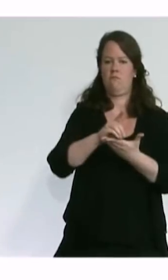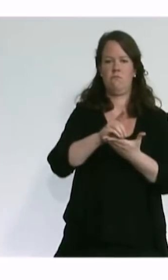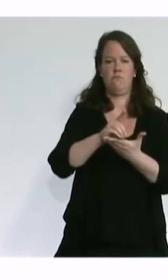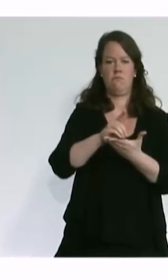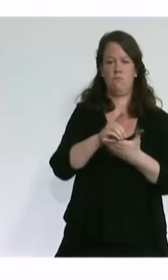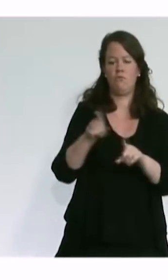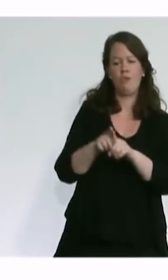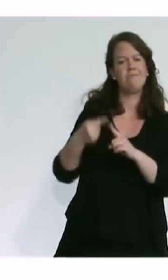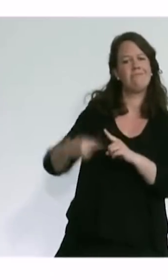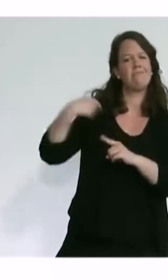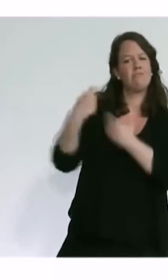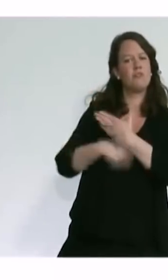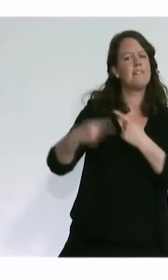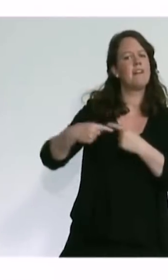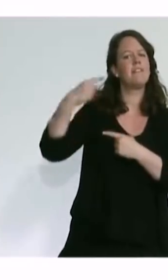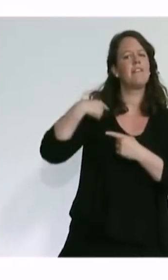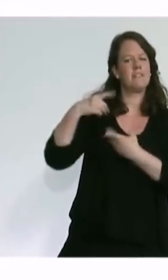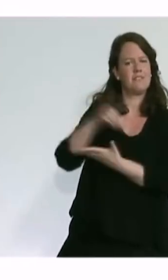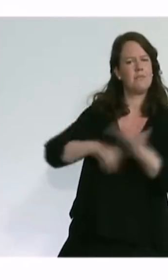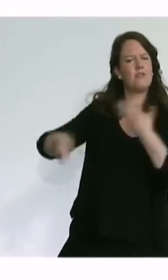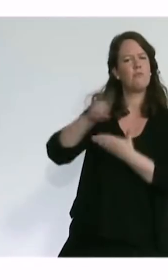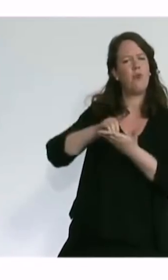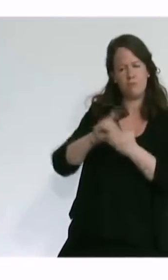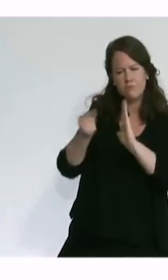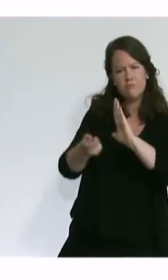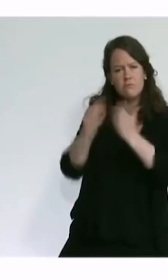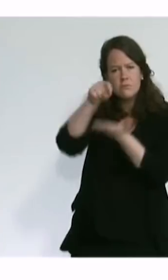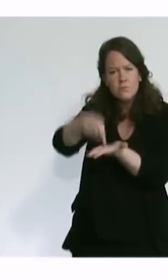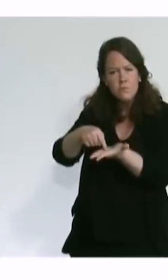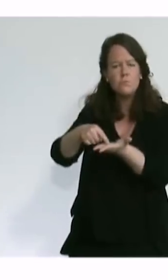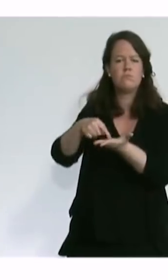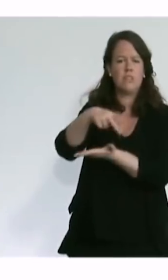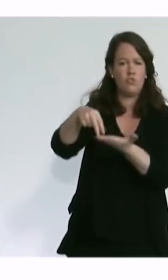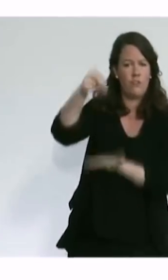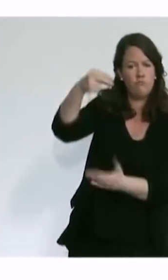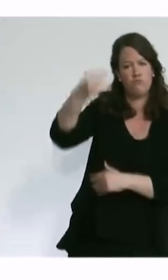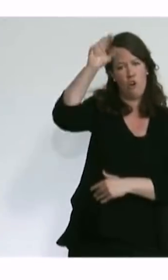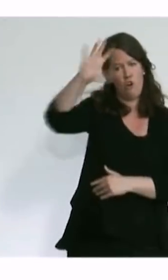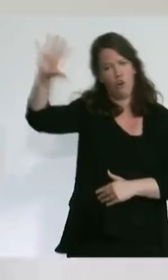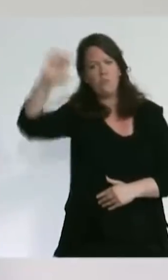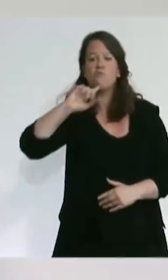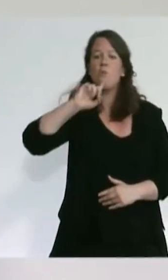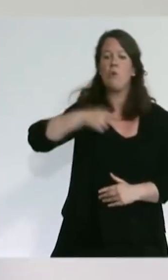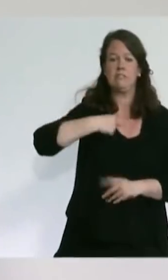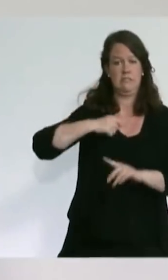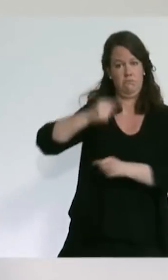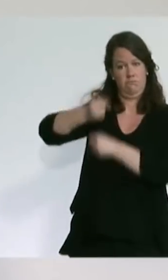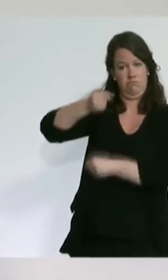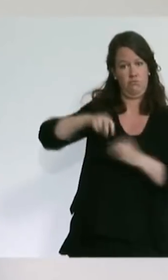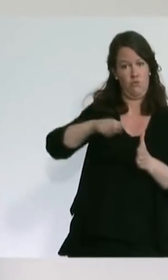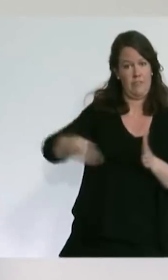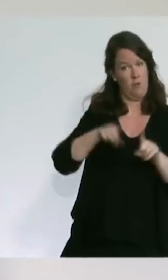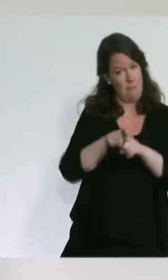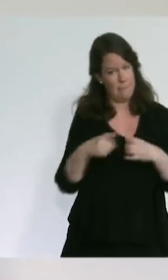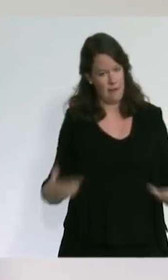œuvre la semaine dernière dans les départements concernés en Ile-de-France, dans les Hauts-de-France et en Normandie. À compter de ce vendredi